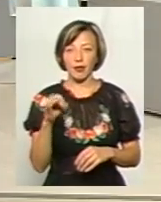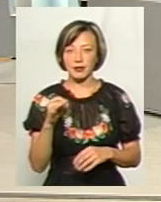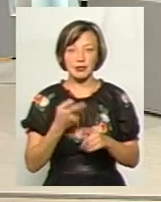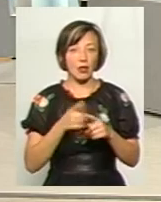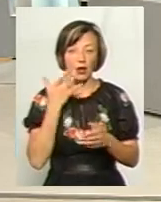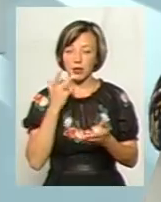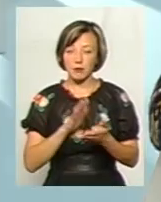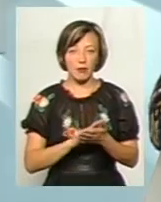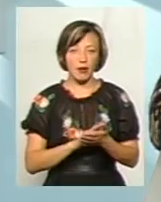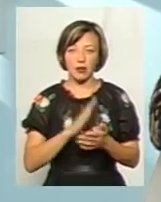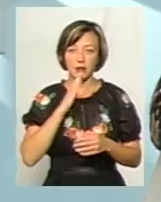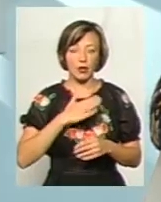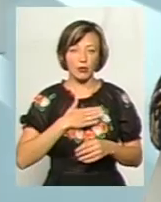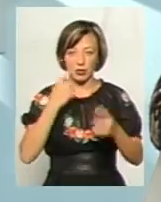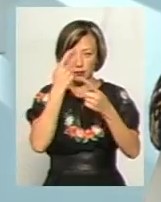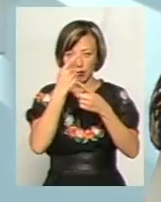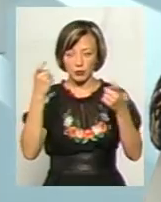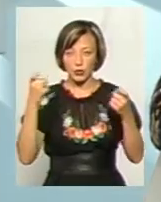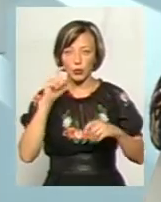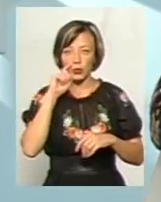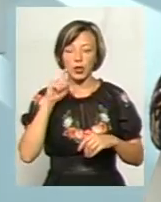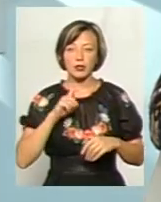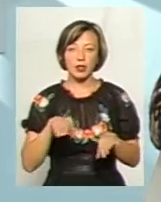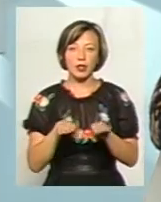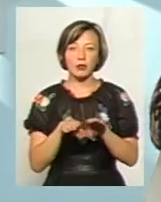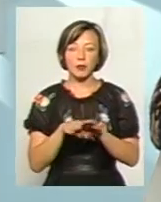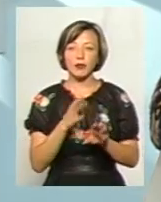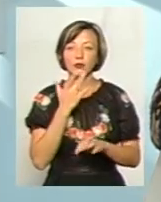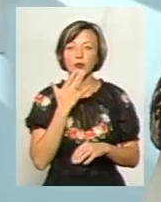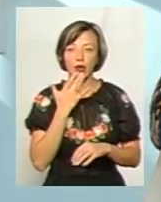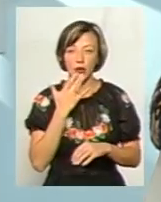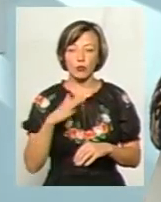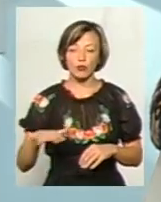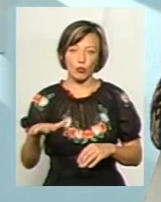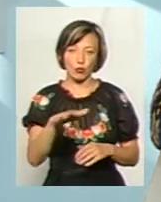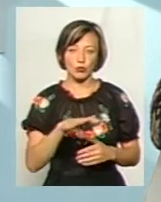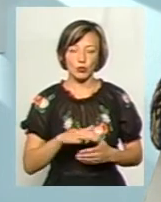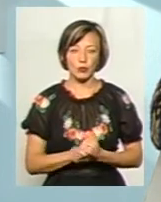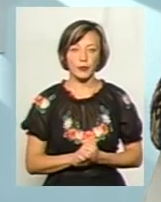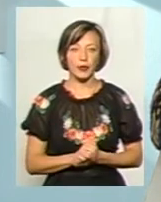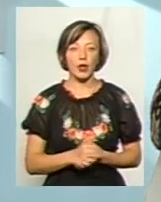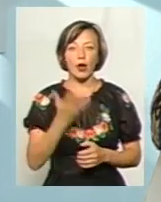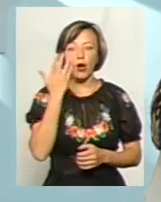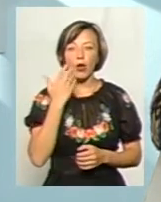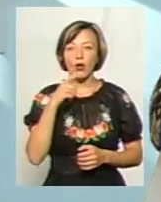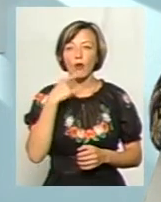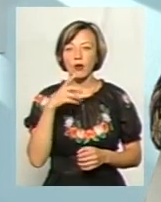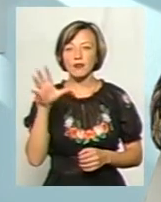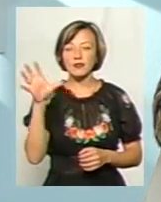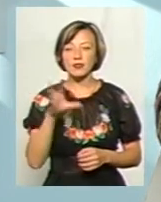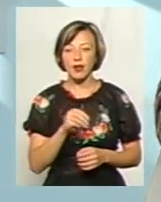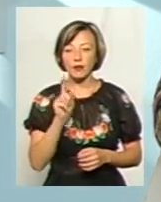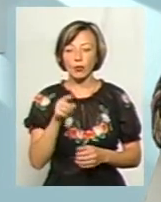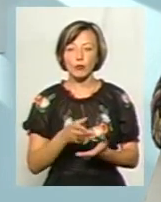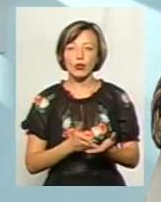нашого інформаційного, українського, начебто, національного інформаційного простору. І коли ми говоримо, що все йде в